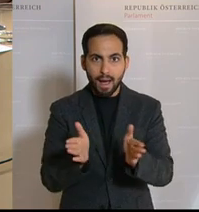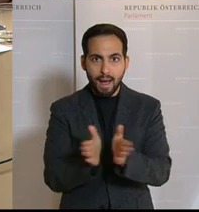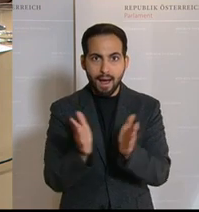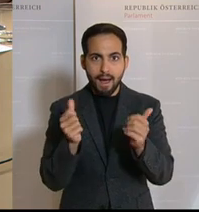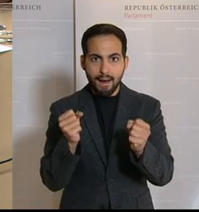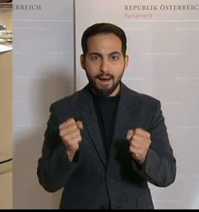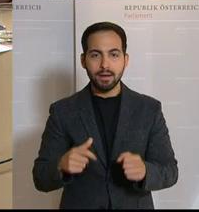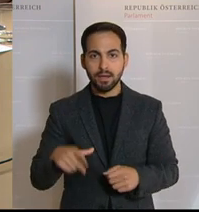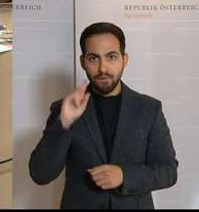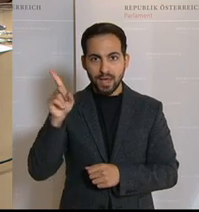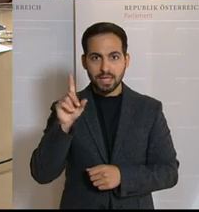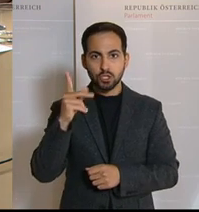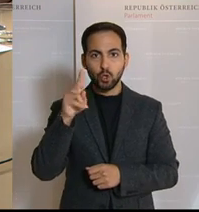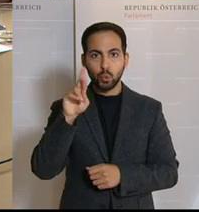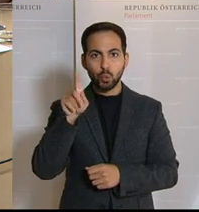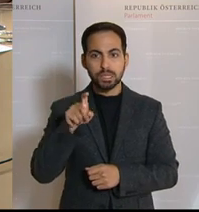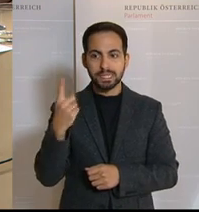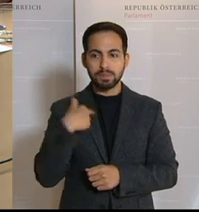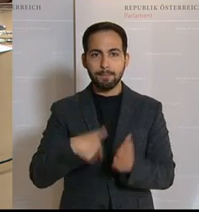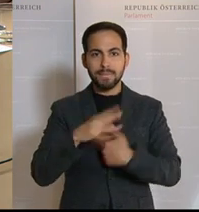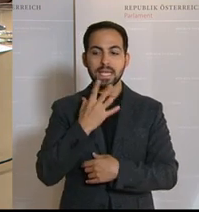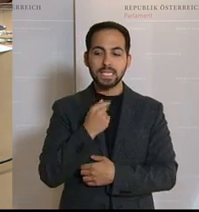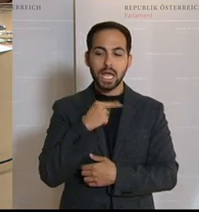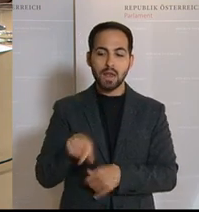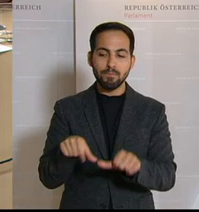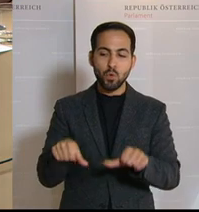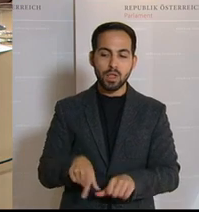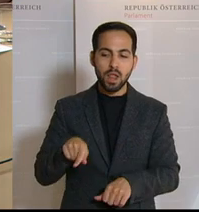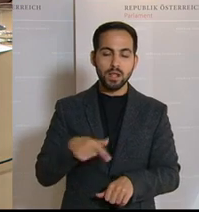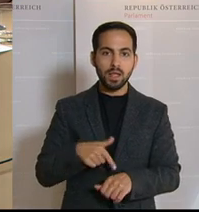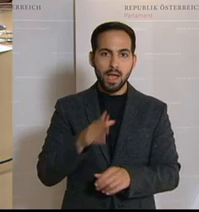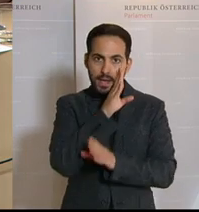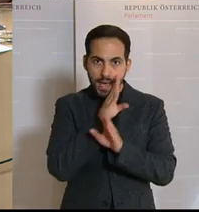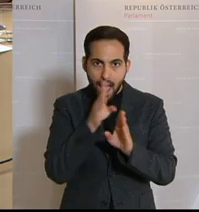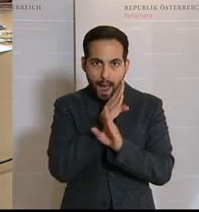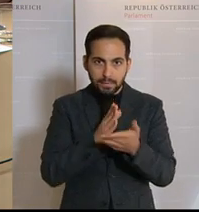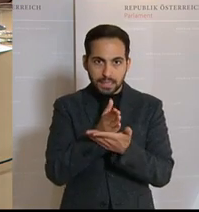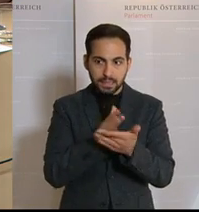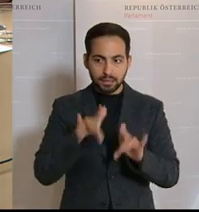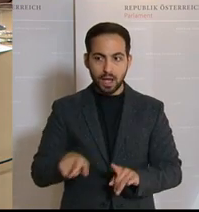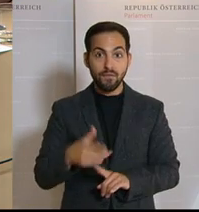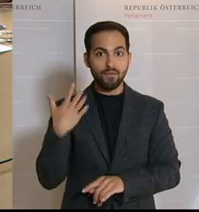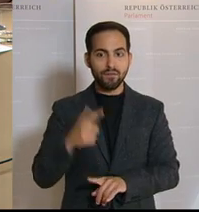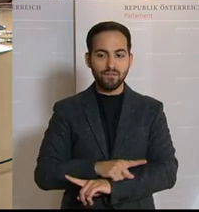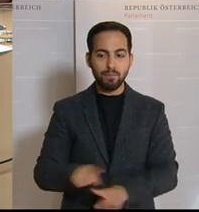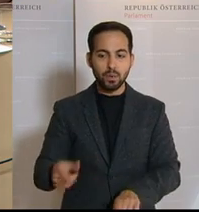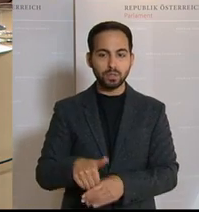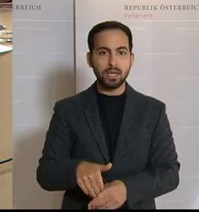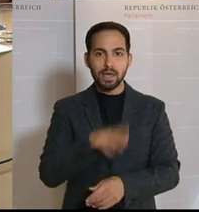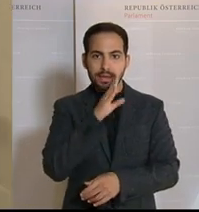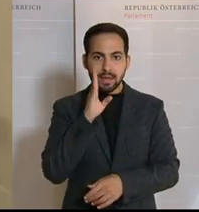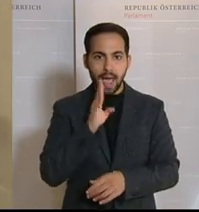Wir wissen alle, Sebastian Kurz hat eher dieses israelische Modell wollen, wo jetzt der Geheimdienst gerade die Möglichkeit gehabt hat, oder das Verbot bekommen hat, diese